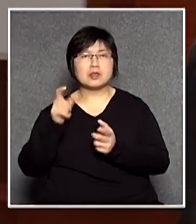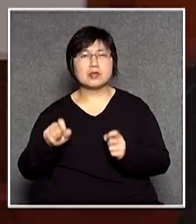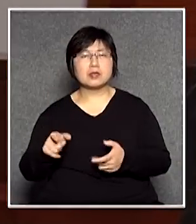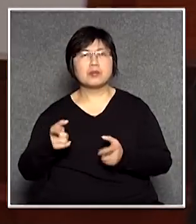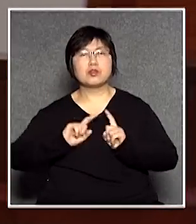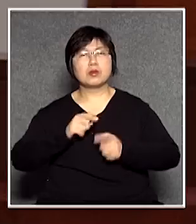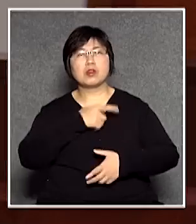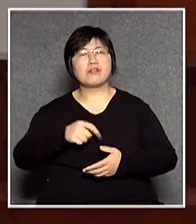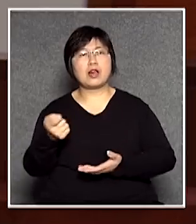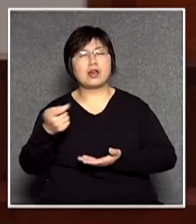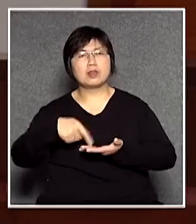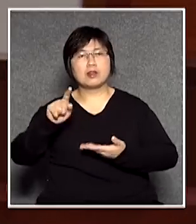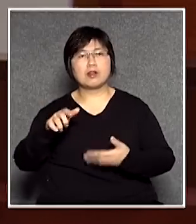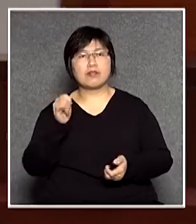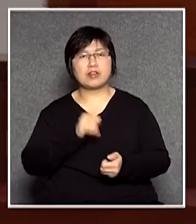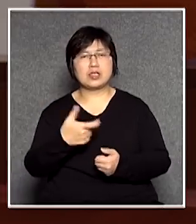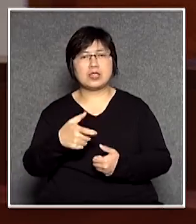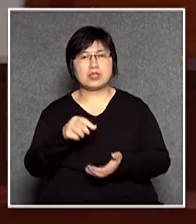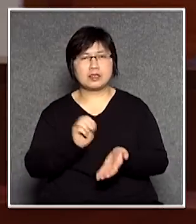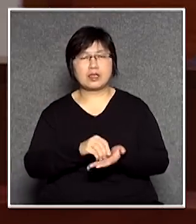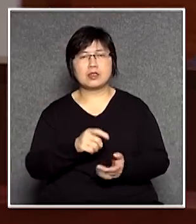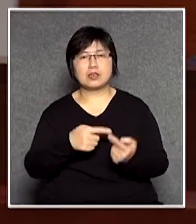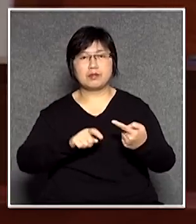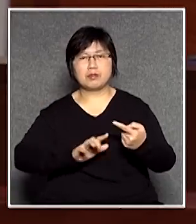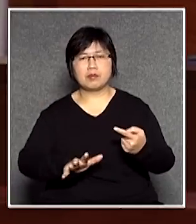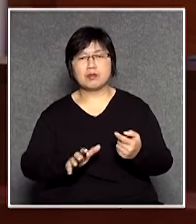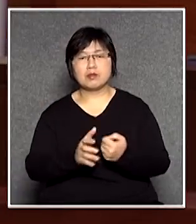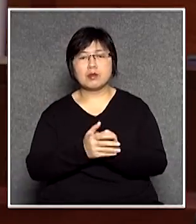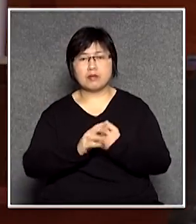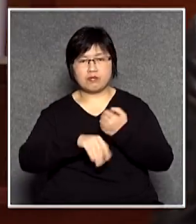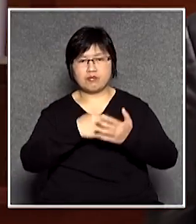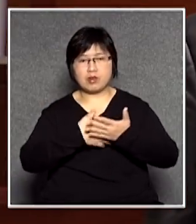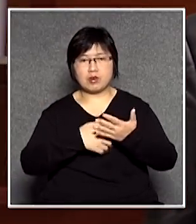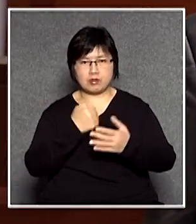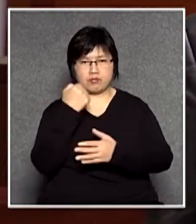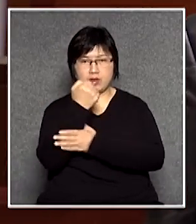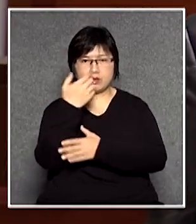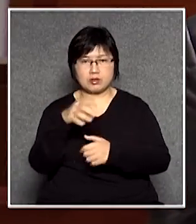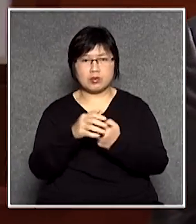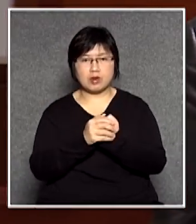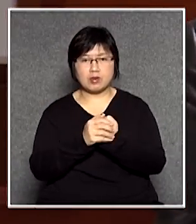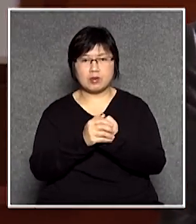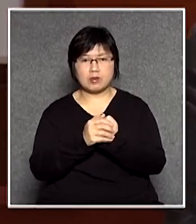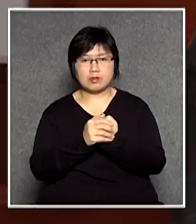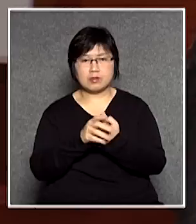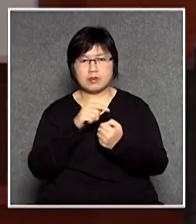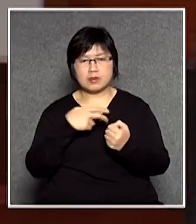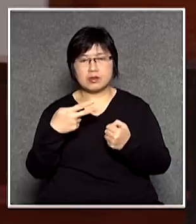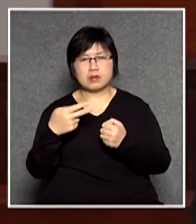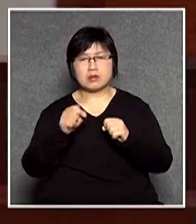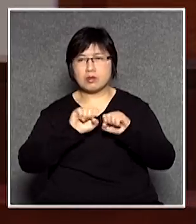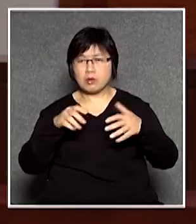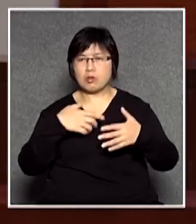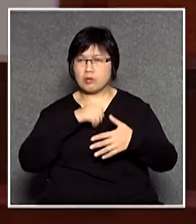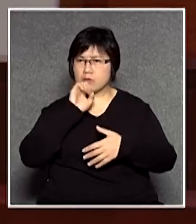趕快通過罰款定額1500元我條例本身我已經是反對的了在異讀的時候我都說得很